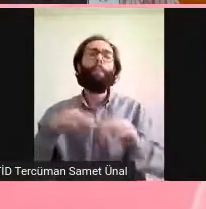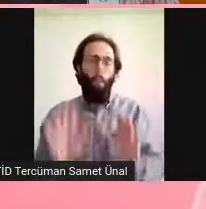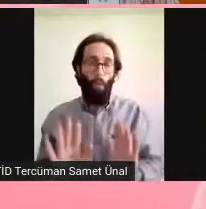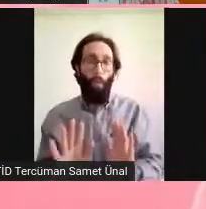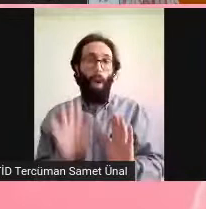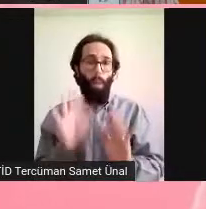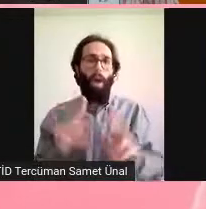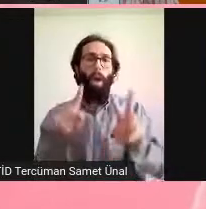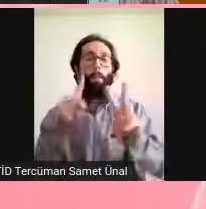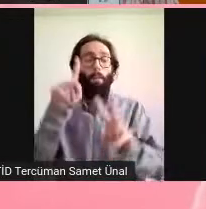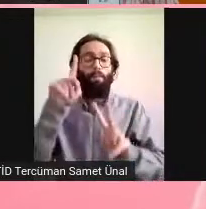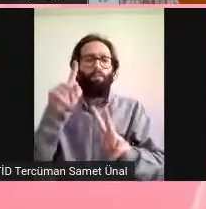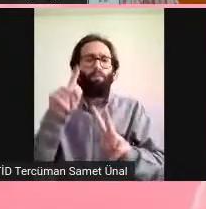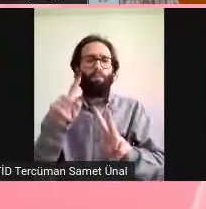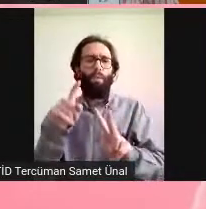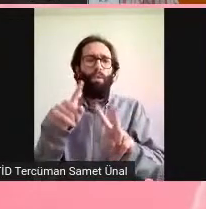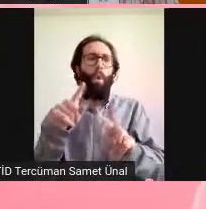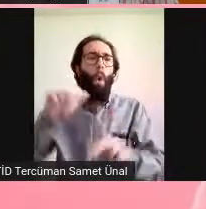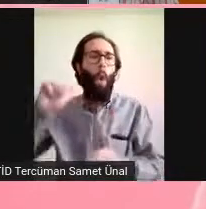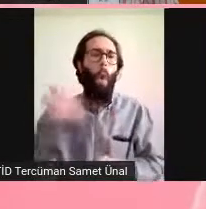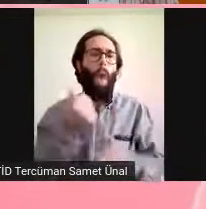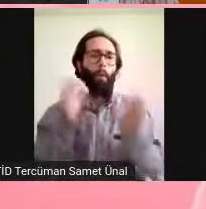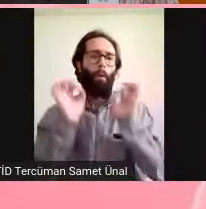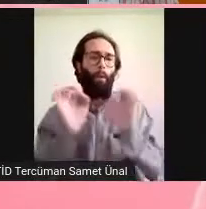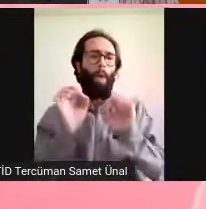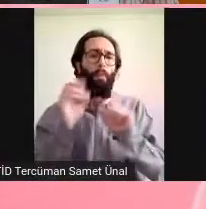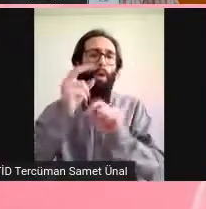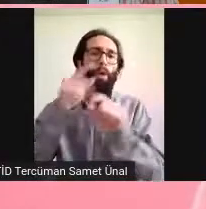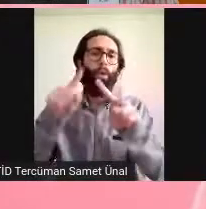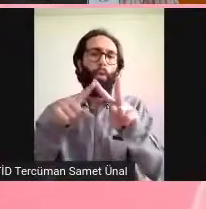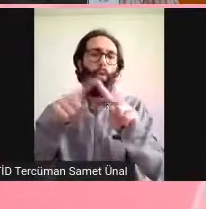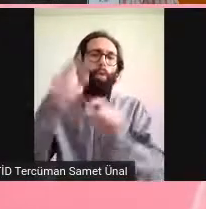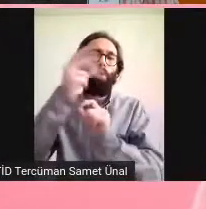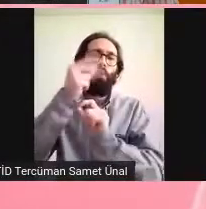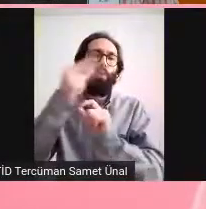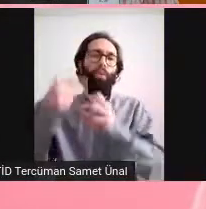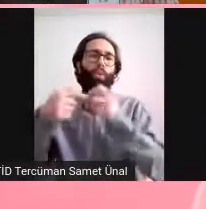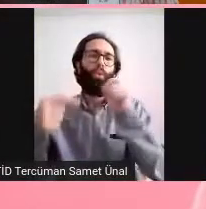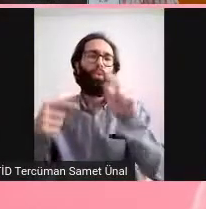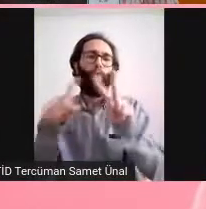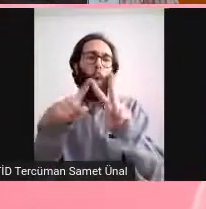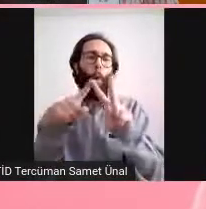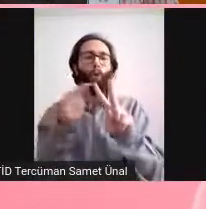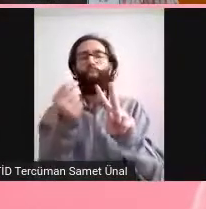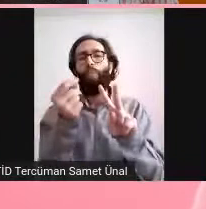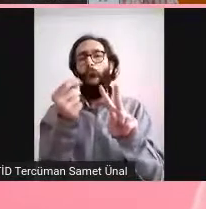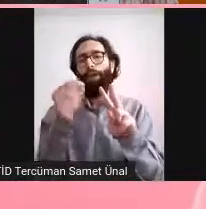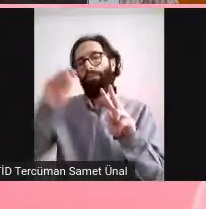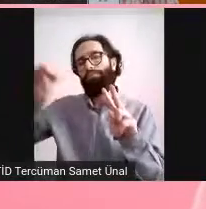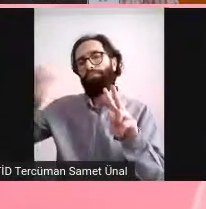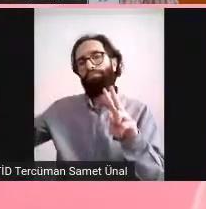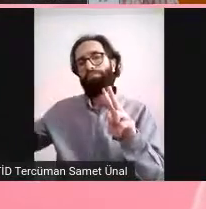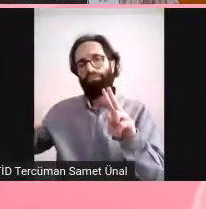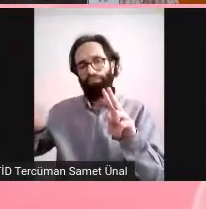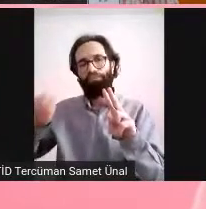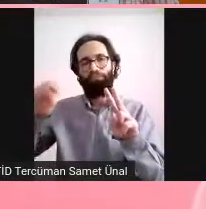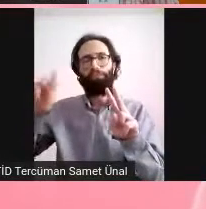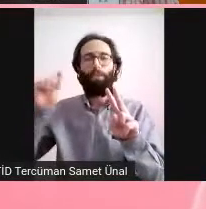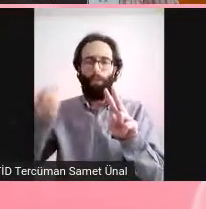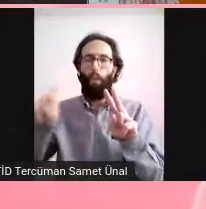piramiden nöronlar hepsinden görüyorsun ve diğer rücelerden. Bunlarda çalışmak biraz daha mantıklı